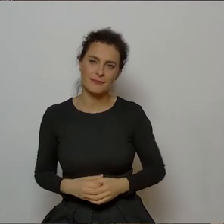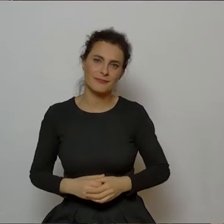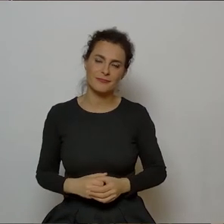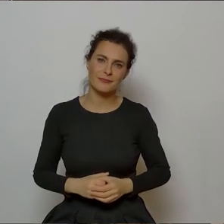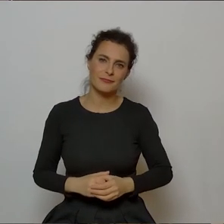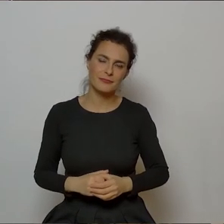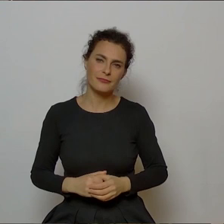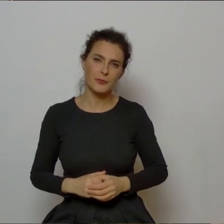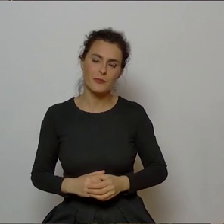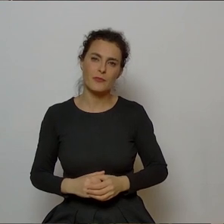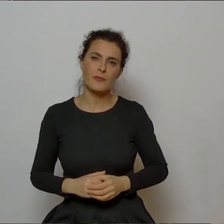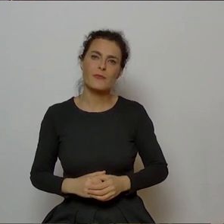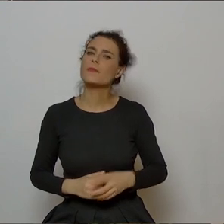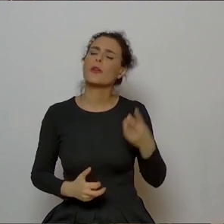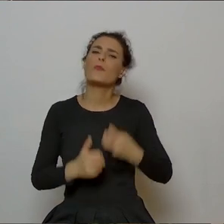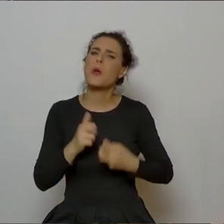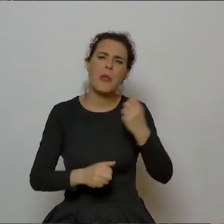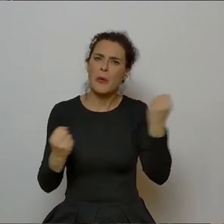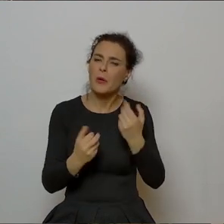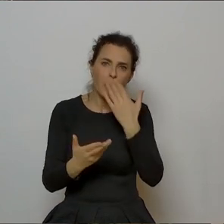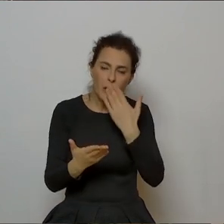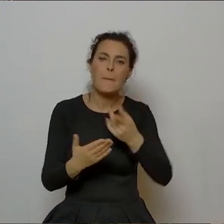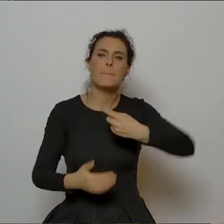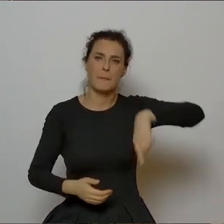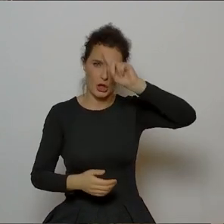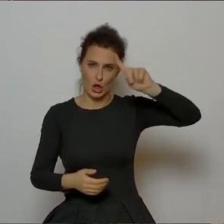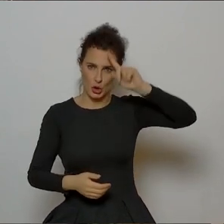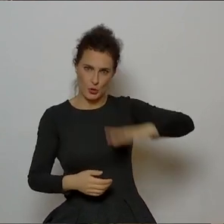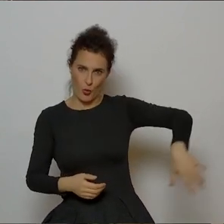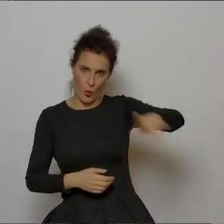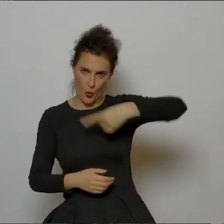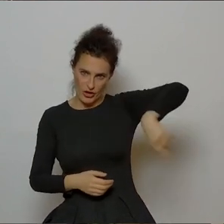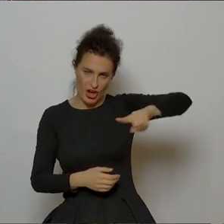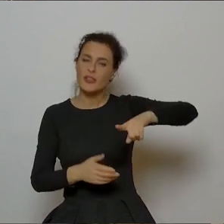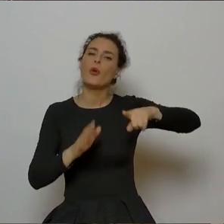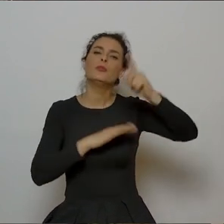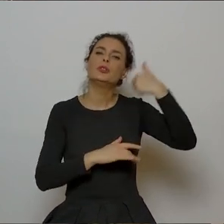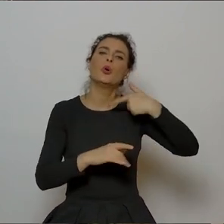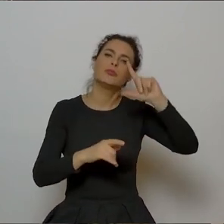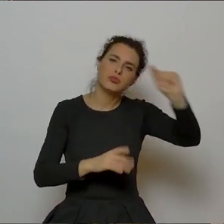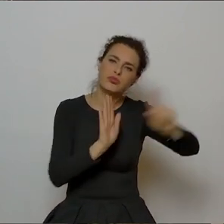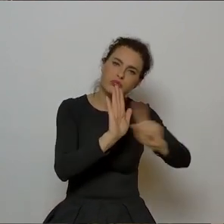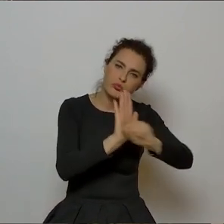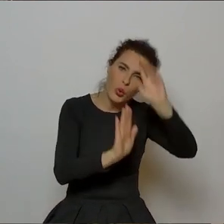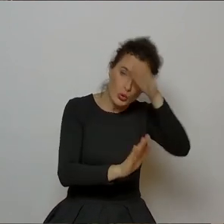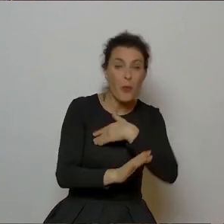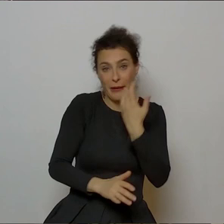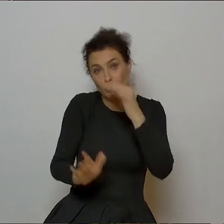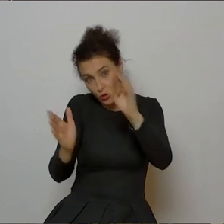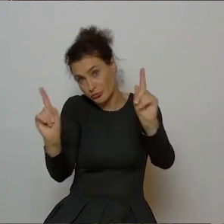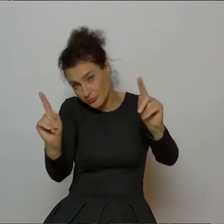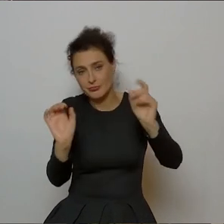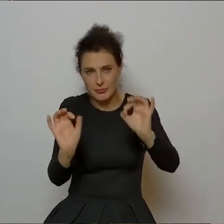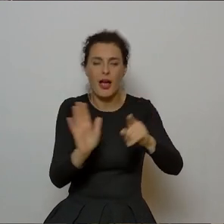Tutaj jest duży problem wynikający z tego, że jako społeczeństwo byliśmy kształceni, chodziliśmy do szkoły, to bardzo dobrze, że chodziliśmy,